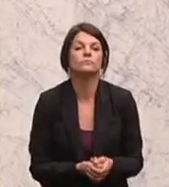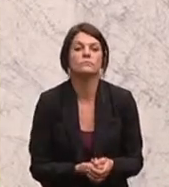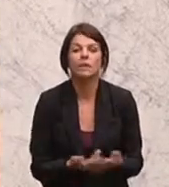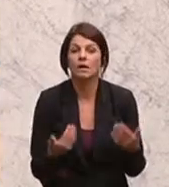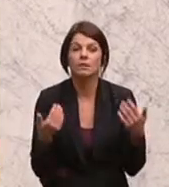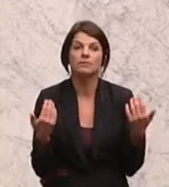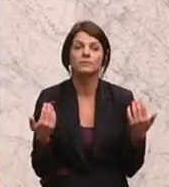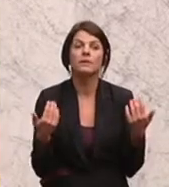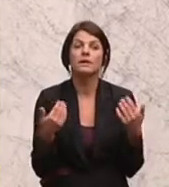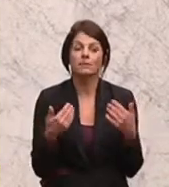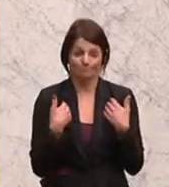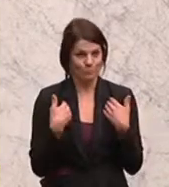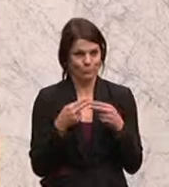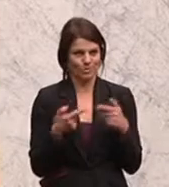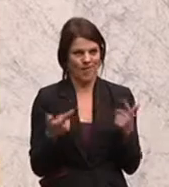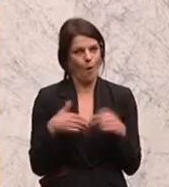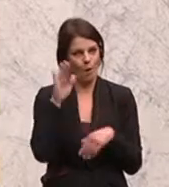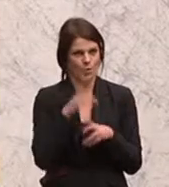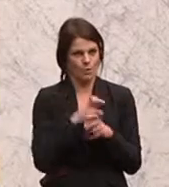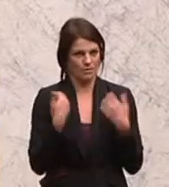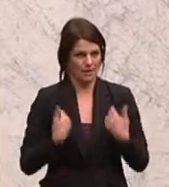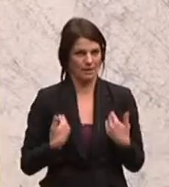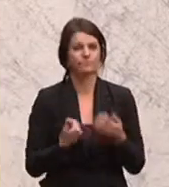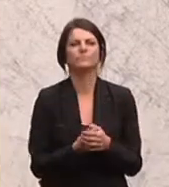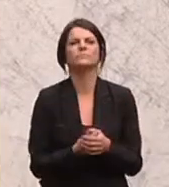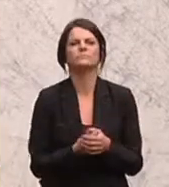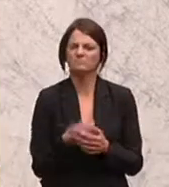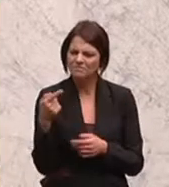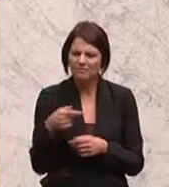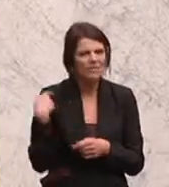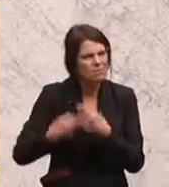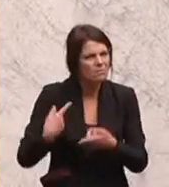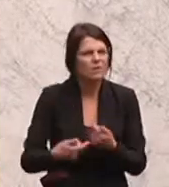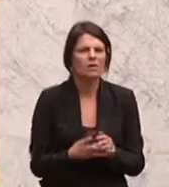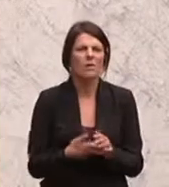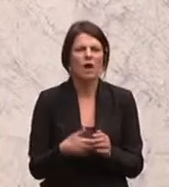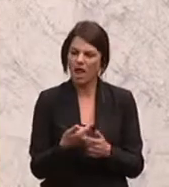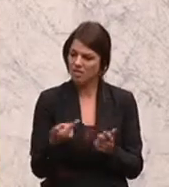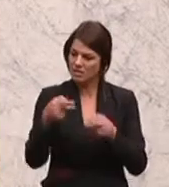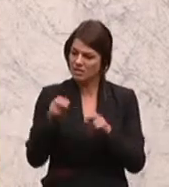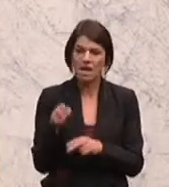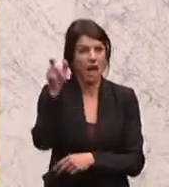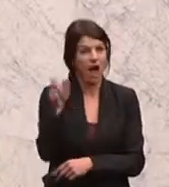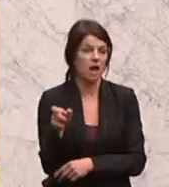Mein Bundesland Oberösterreich. Da gibt es immer noch einen Landesrat